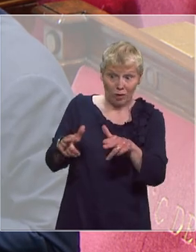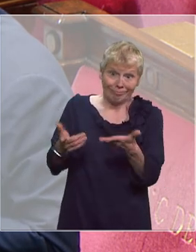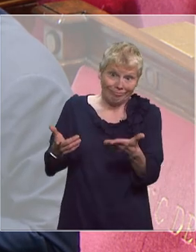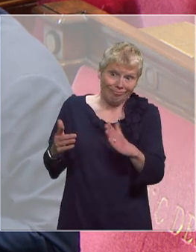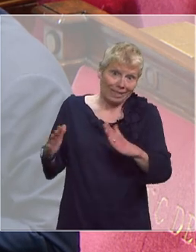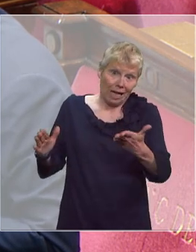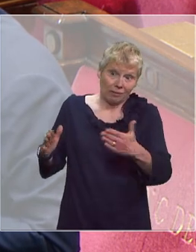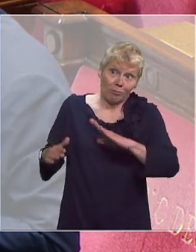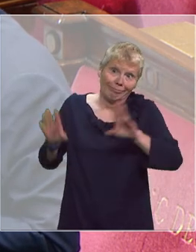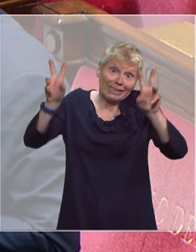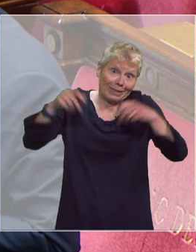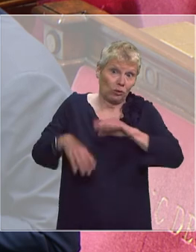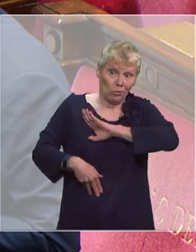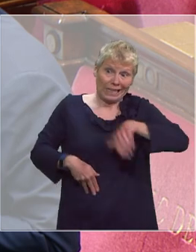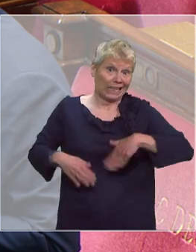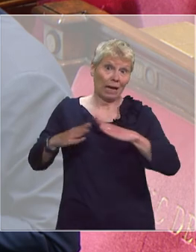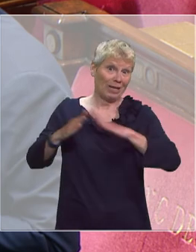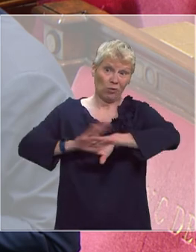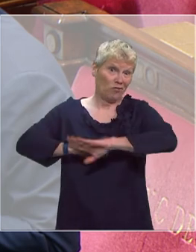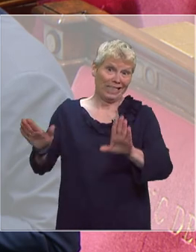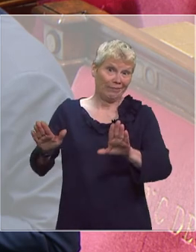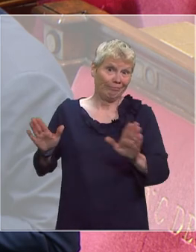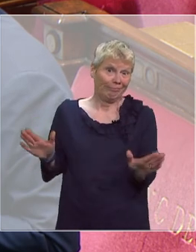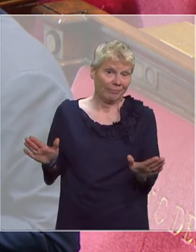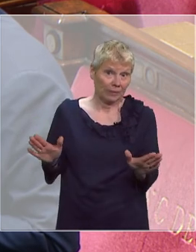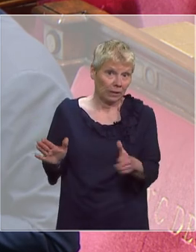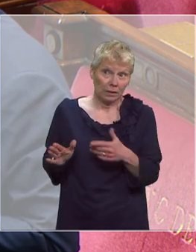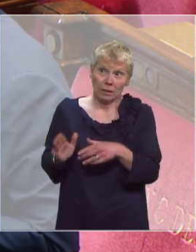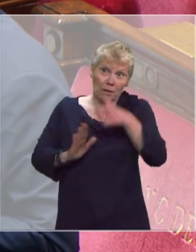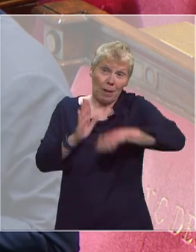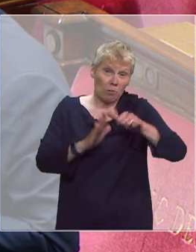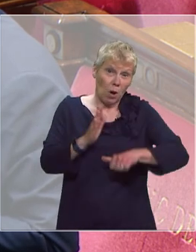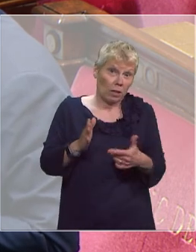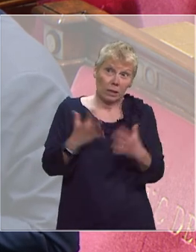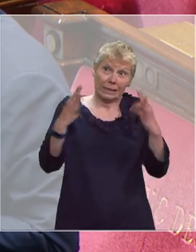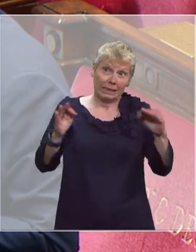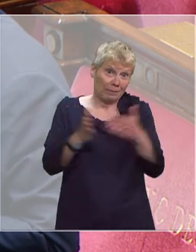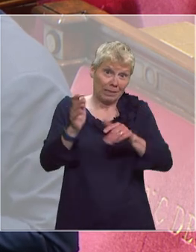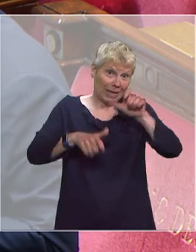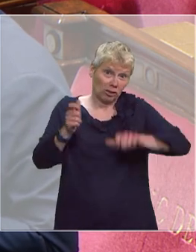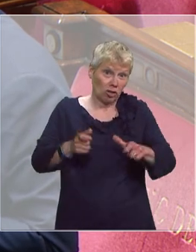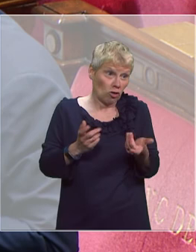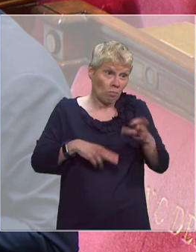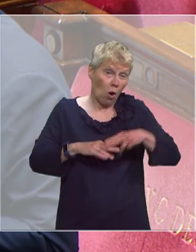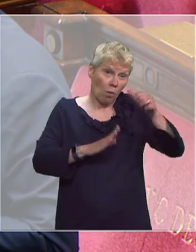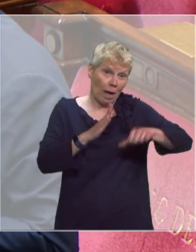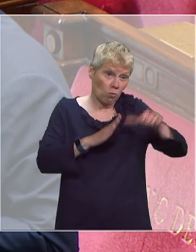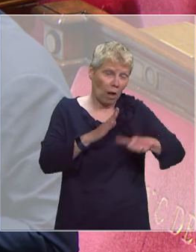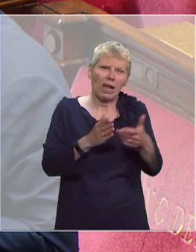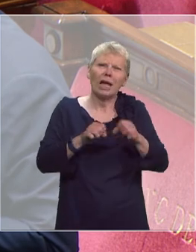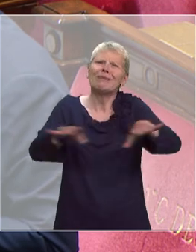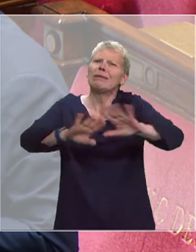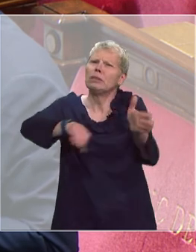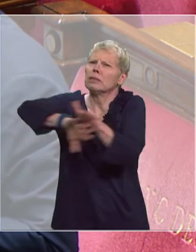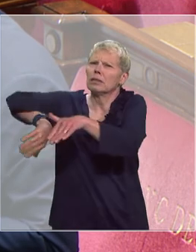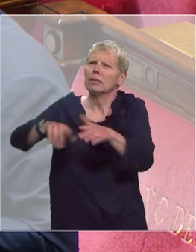des personnes fragiles, âgées. Il y a à chaque mois plus de 10 000 personnes qui décèdent dans les EHPAD en dehors de tout contexte épidémique.